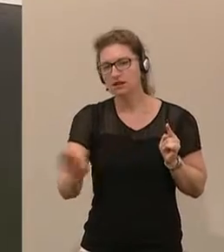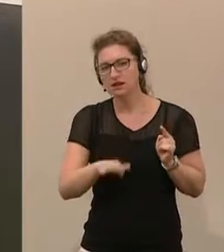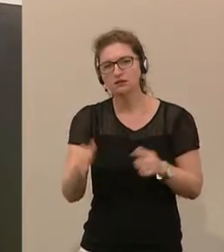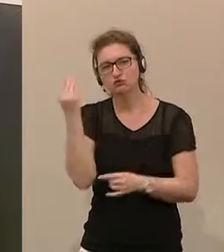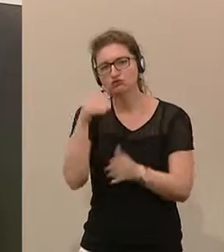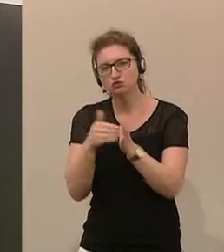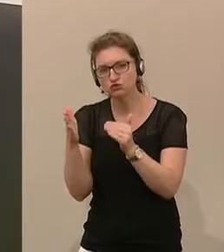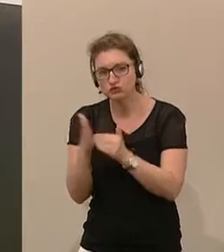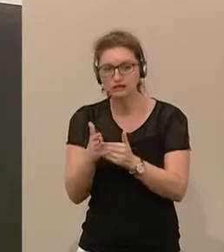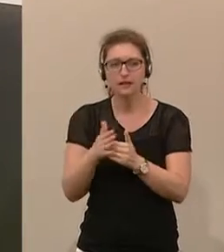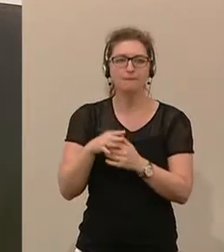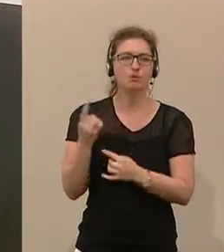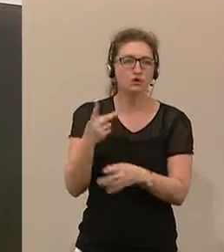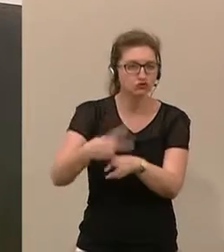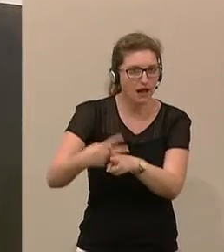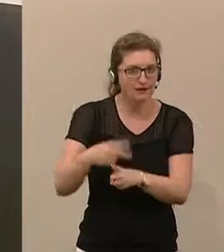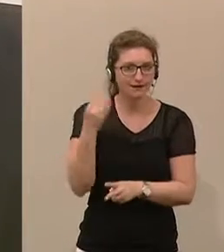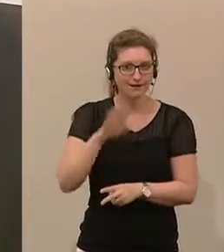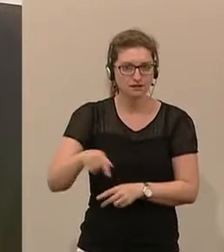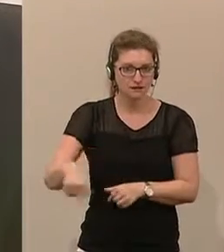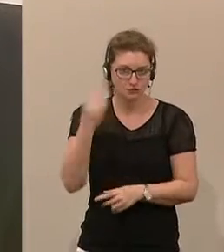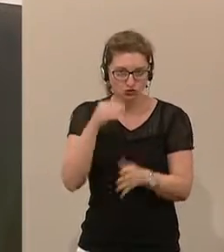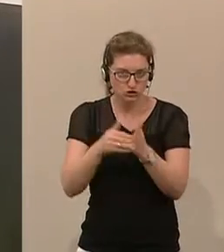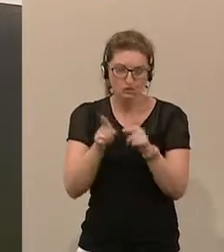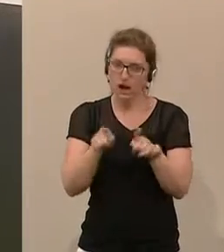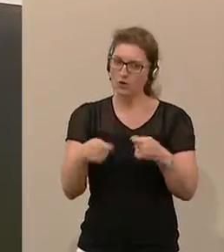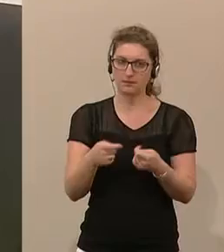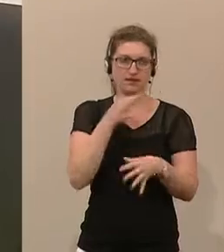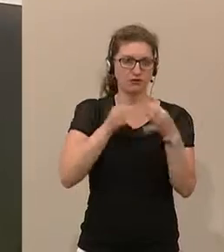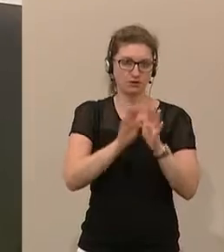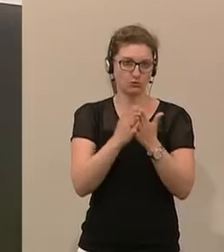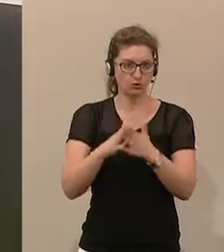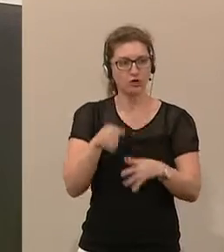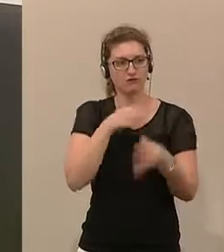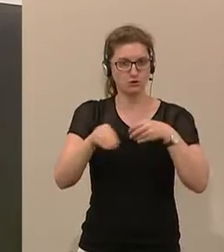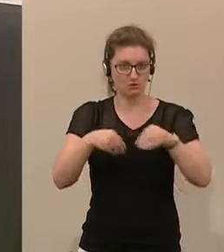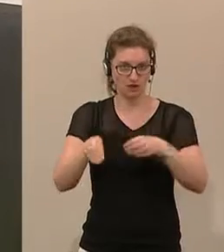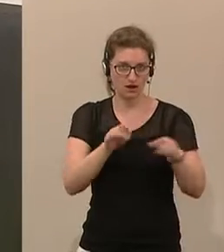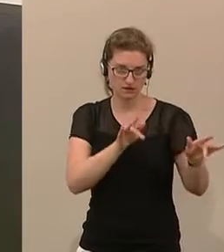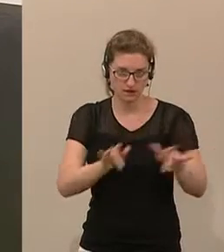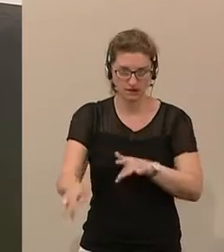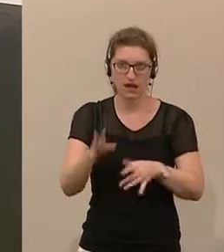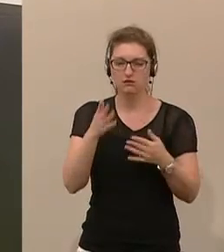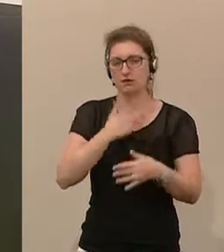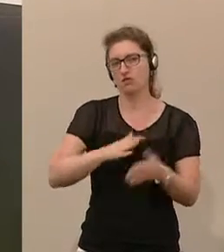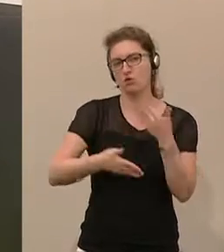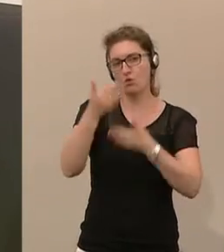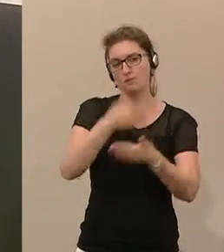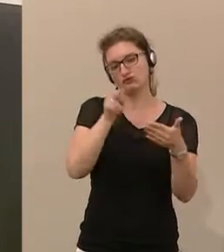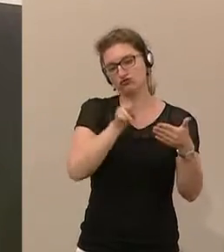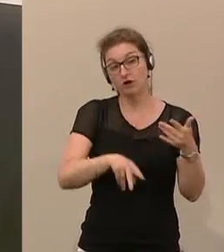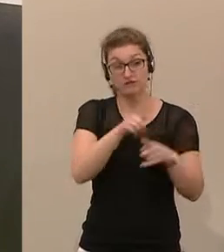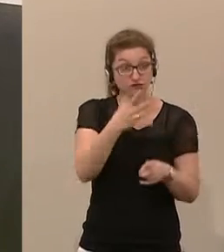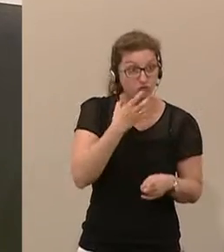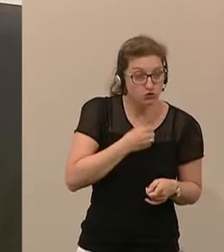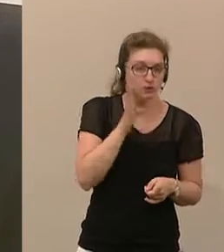Schulsystem, chronisch kranke Kinder im Schulsystem, wo es auch Broschüren, Informationsmaterial gibt. Schauen Sie auf die Homepage, wenn Sie einen Wunsch